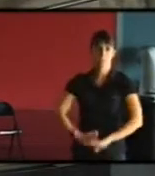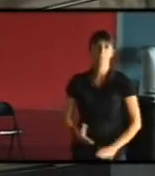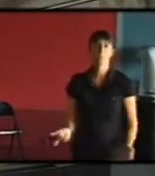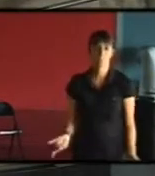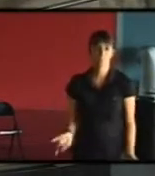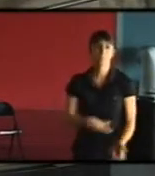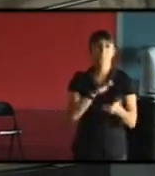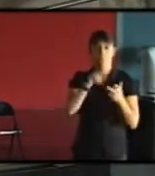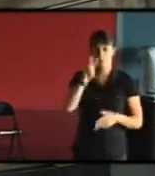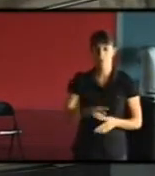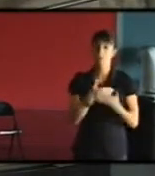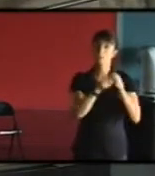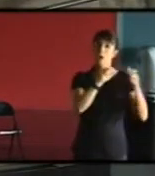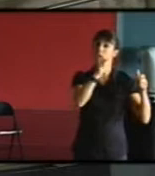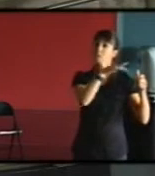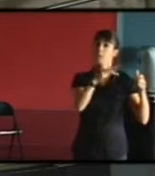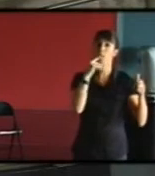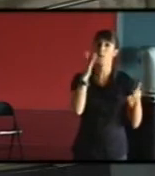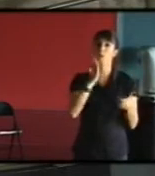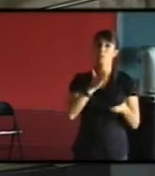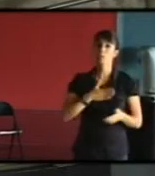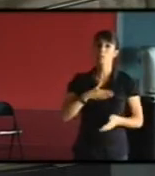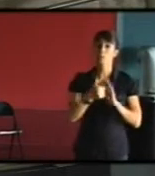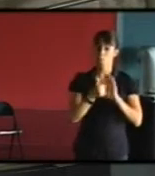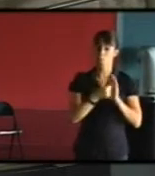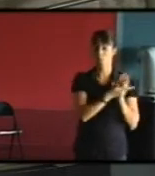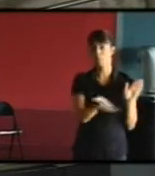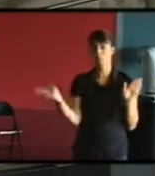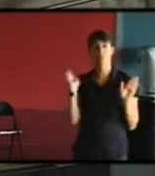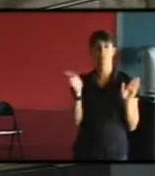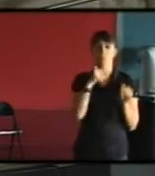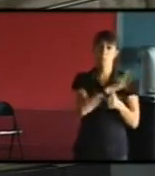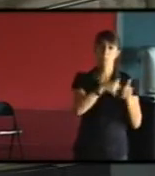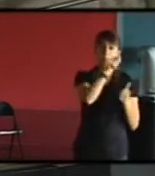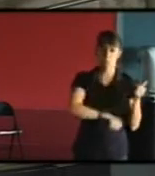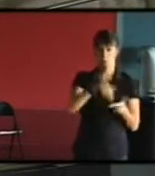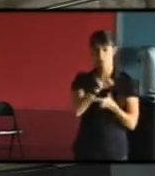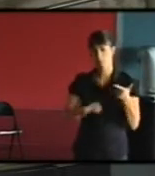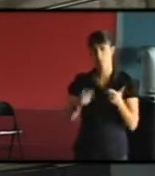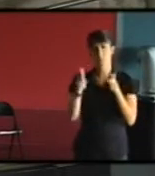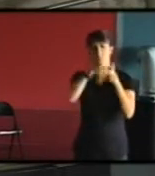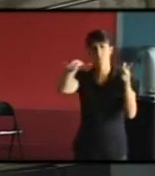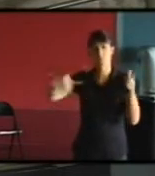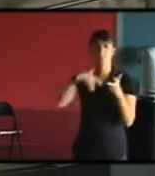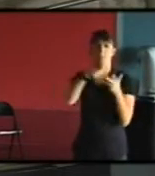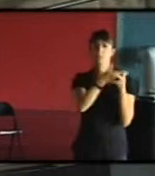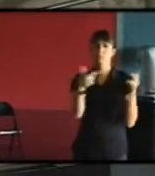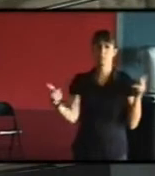panel très varié, j'ai dans mon équipe des urbanistes, des sociologues, des architectes, des ingénieurs évidemment pour tout le calcul qu'il y a derrière.